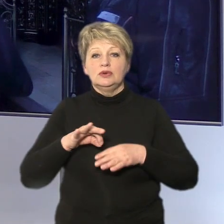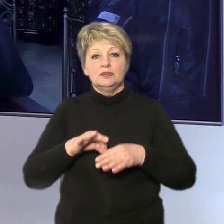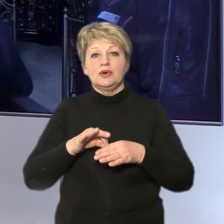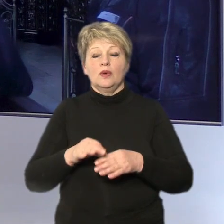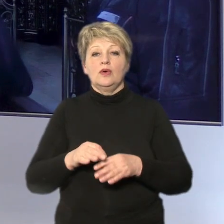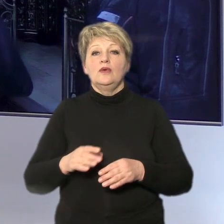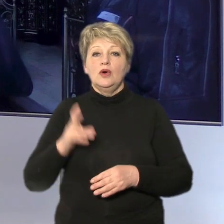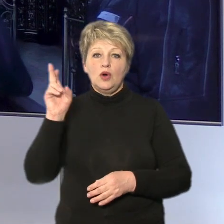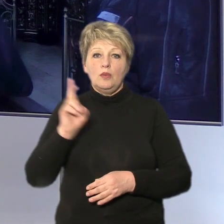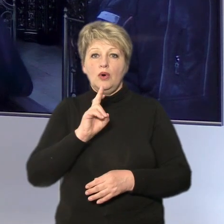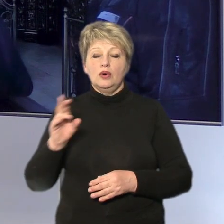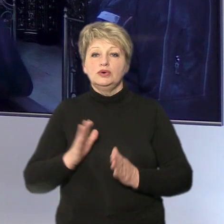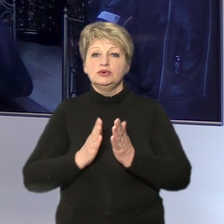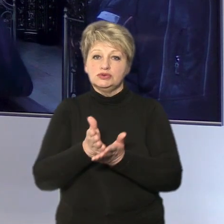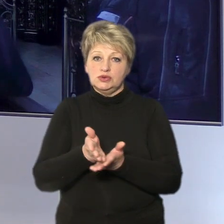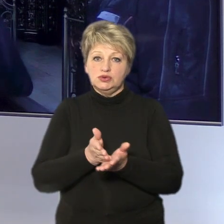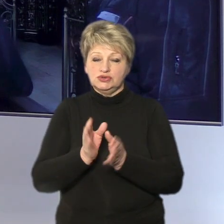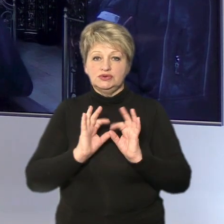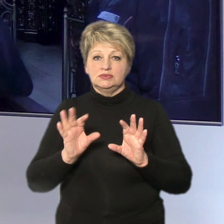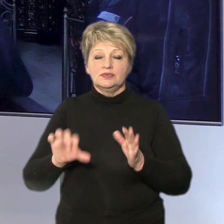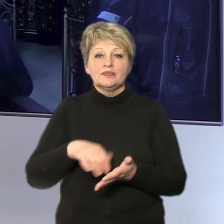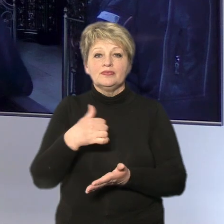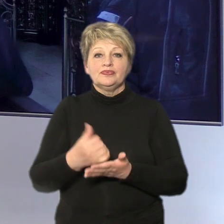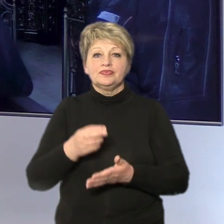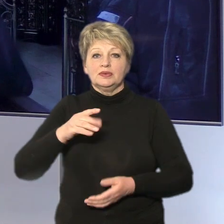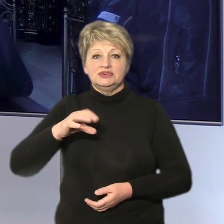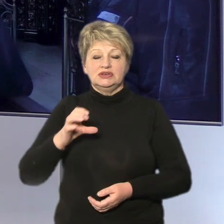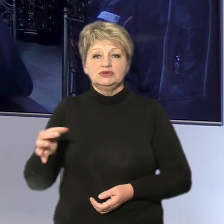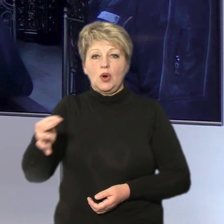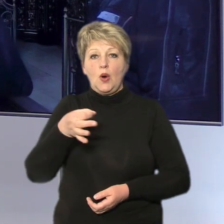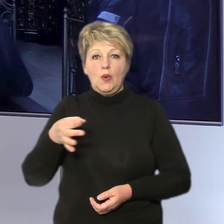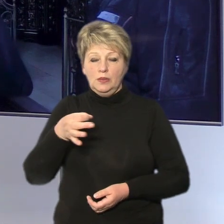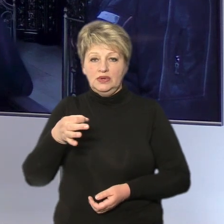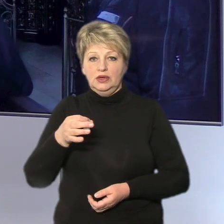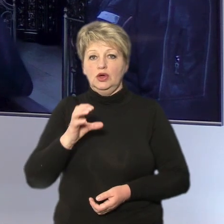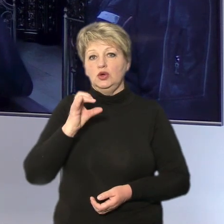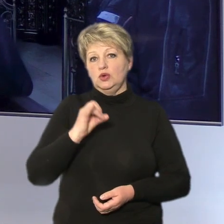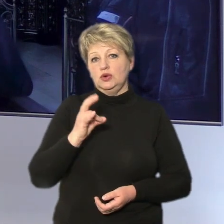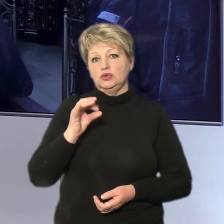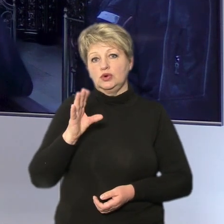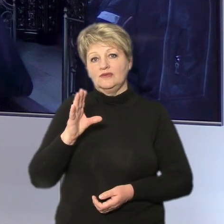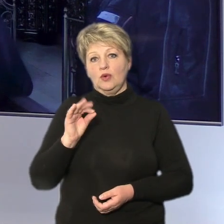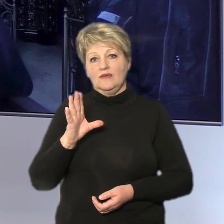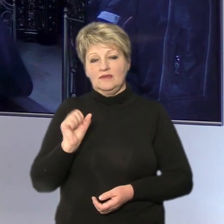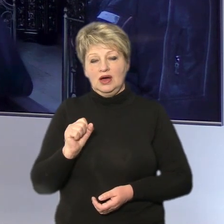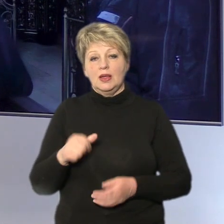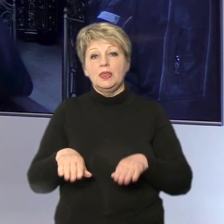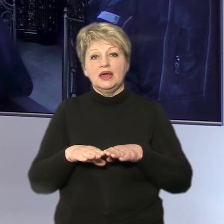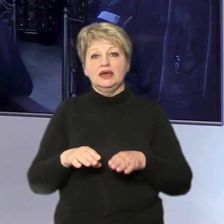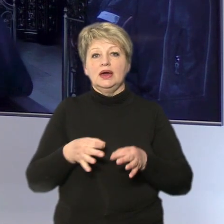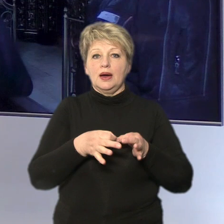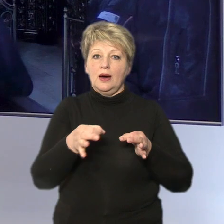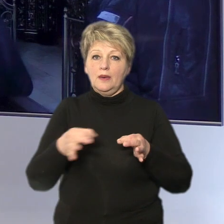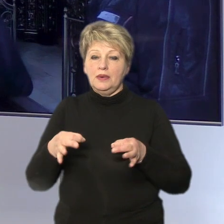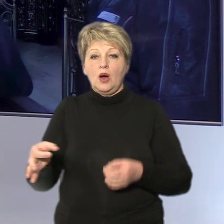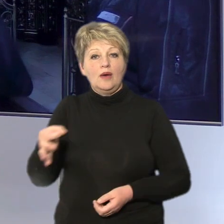Розповіла Суспільному речниця головного управління Держслужби з надзвичайних ситуацій Юлія Норовкова. Таких об'єктів